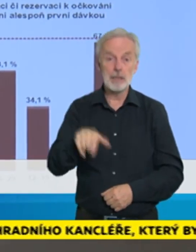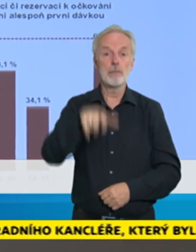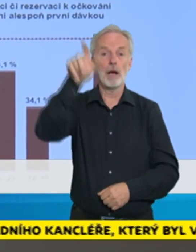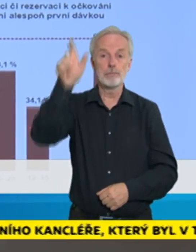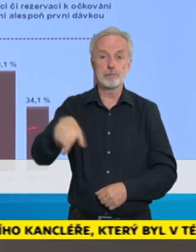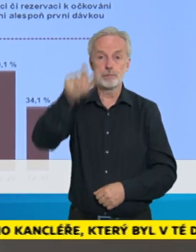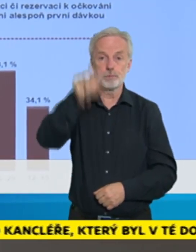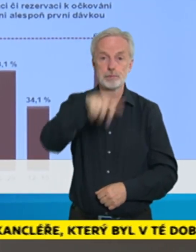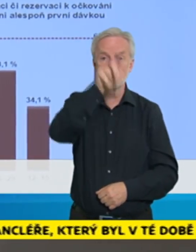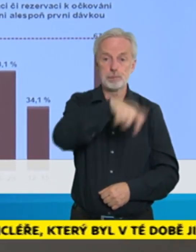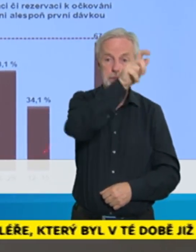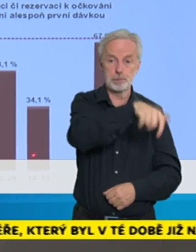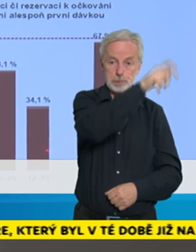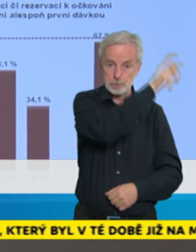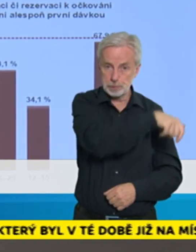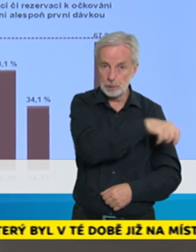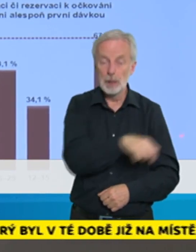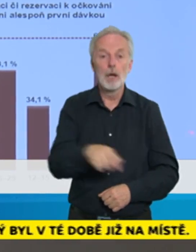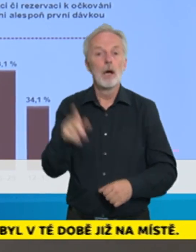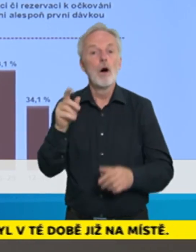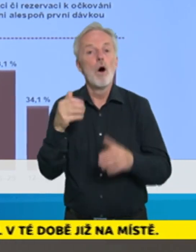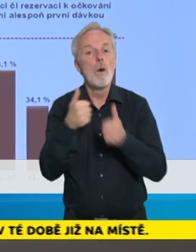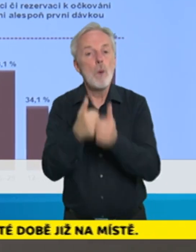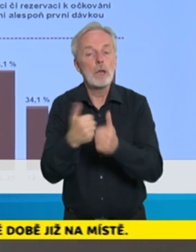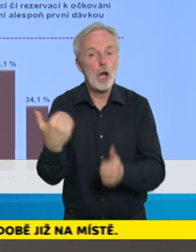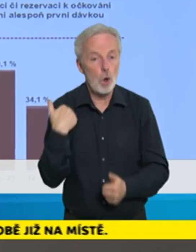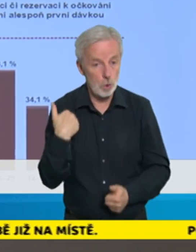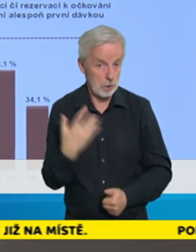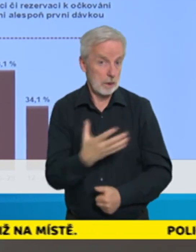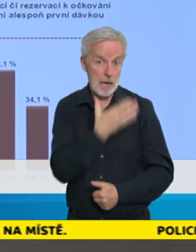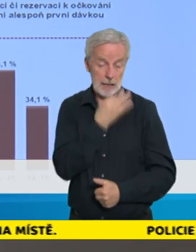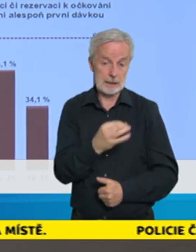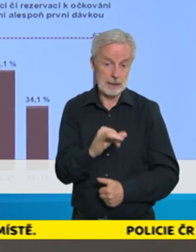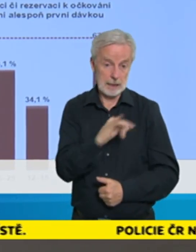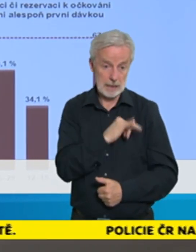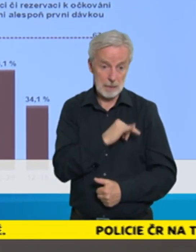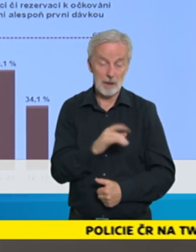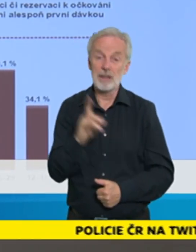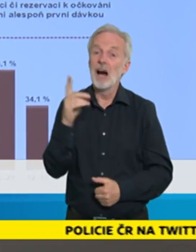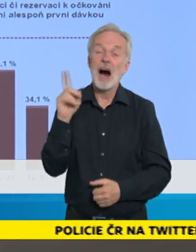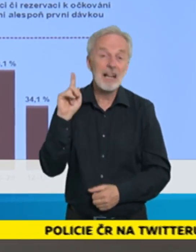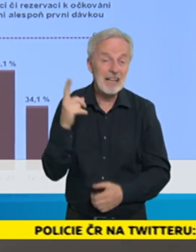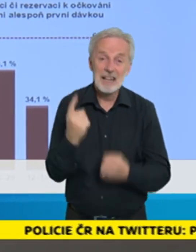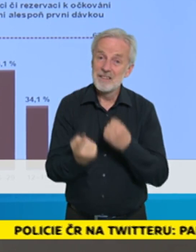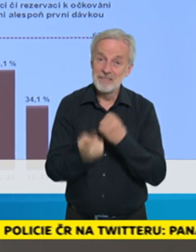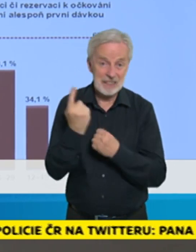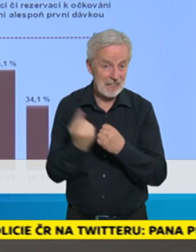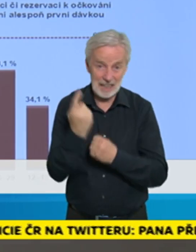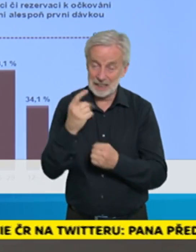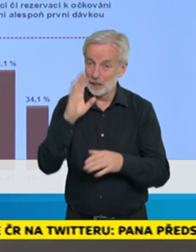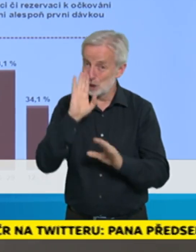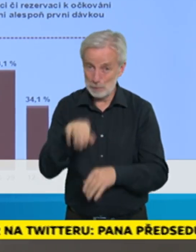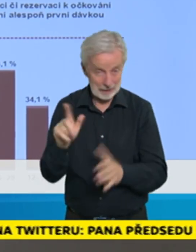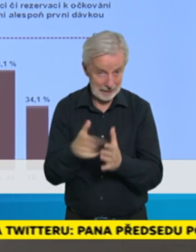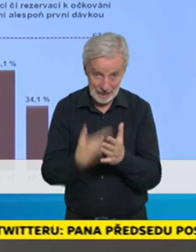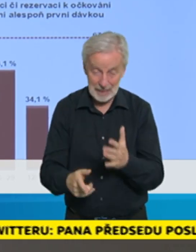kategoriích. On vlastně není vůbec špatný, ten obrázek. Mohl by to být významně horší, takže já sám za sebe bych chtěl poděkovat všem, kteří se